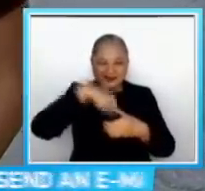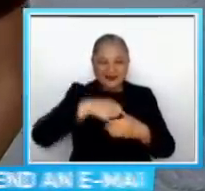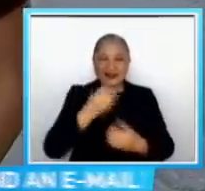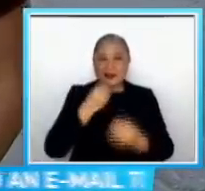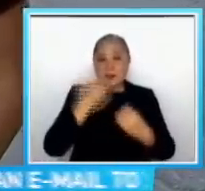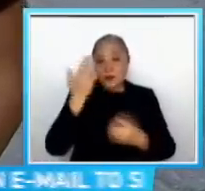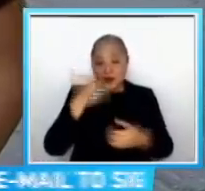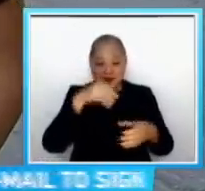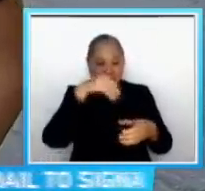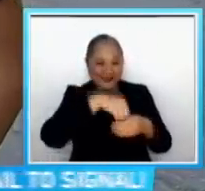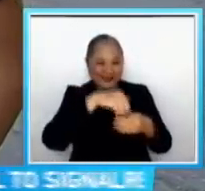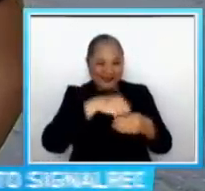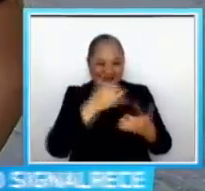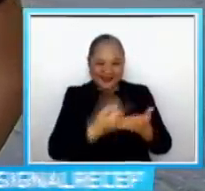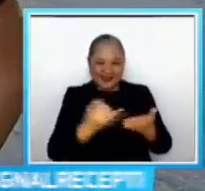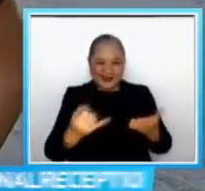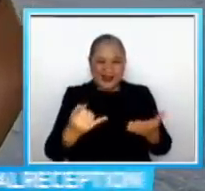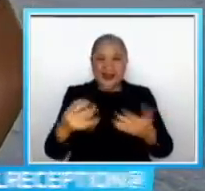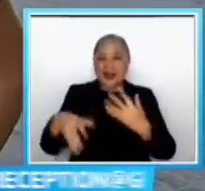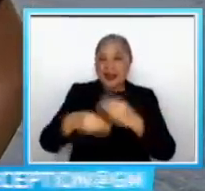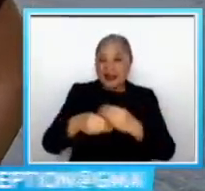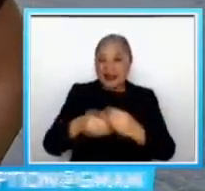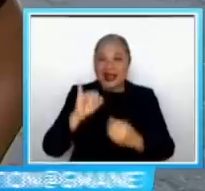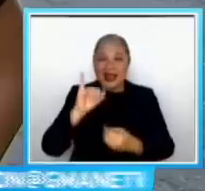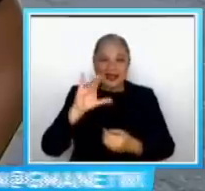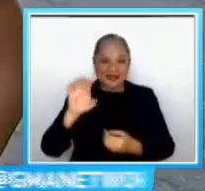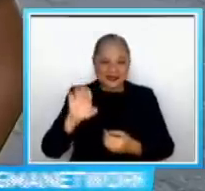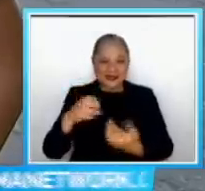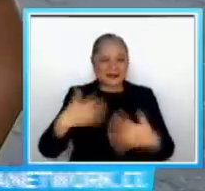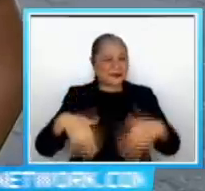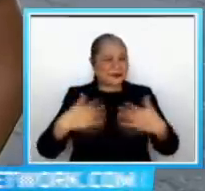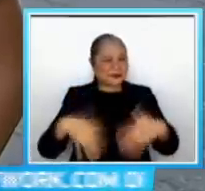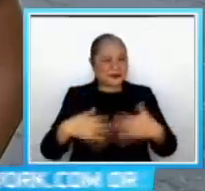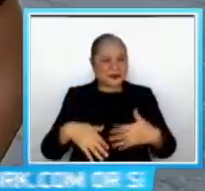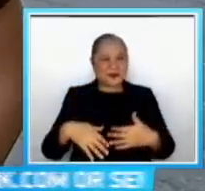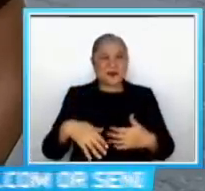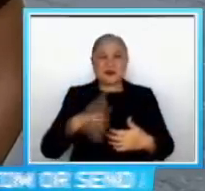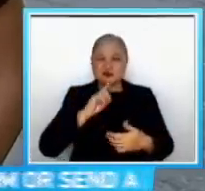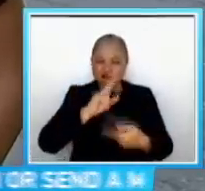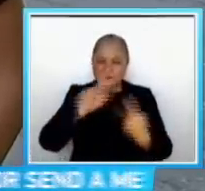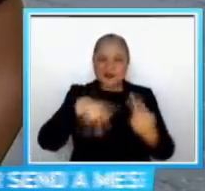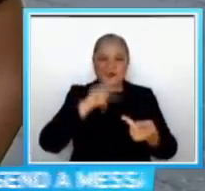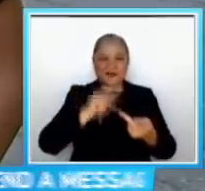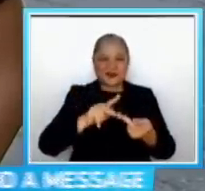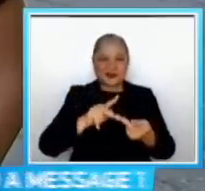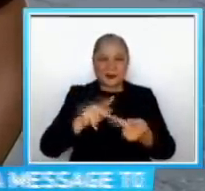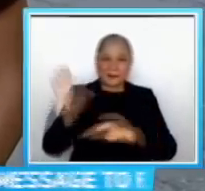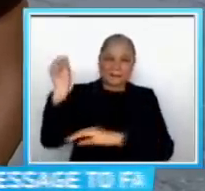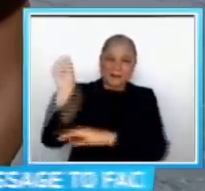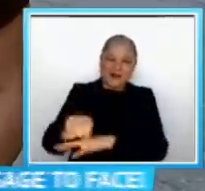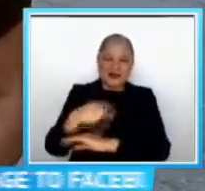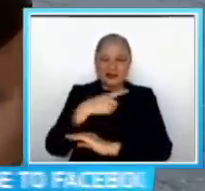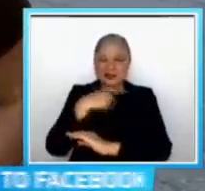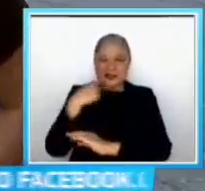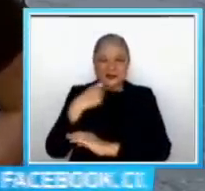tapos samahan mo pa ng yelo Nako! E talaga naman perfect to beat the summer heat, ika nga